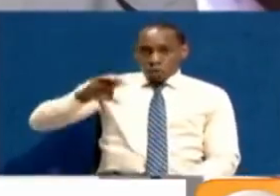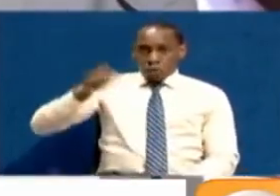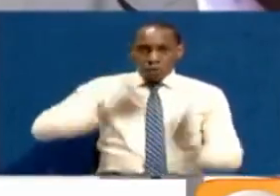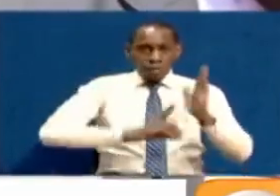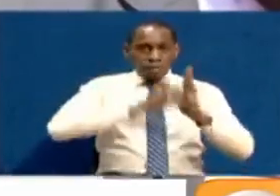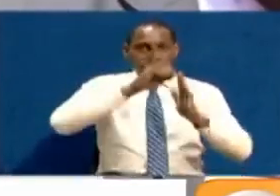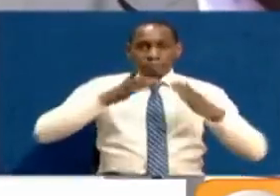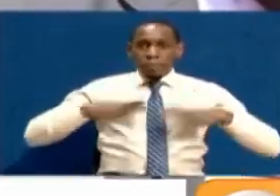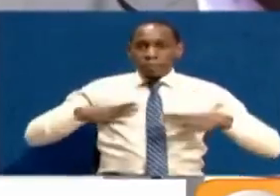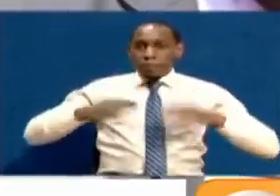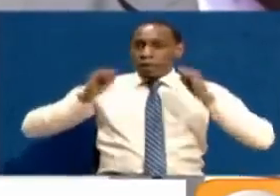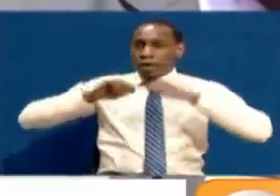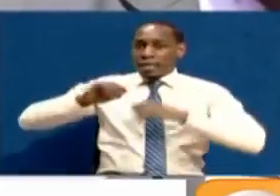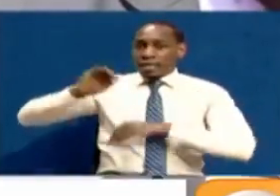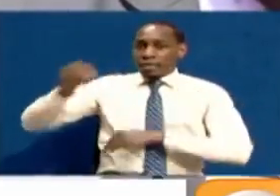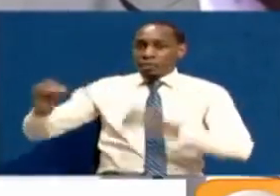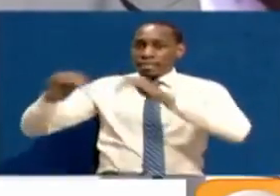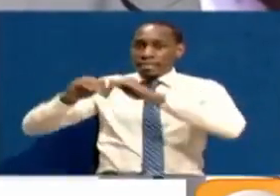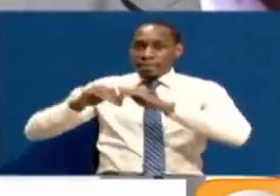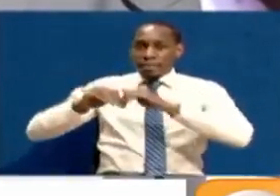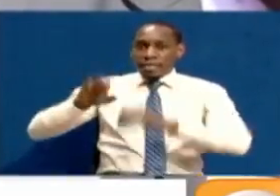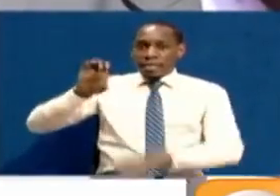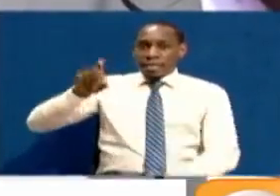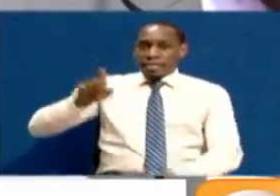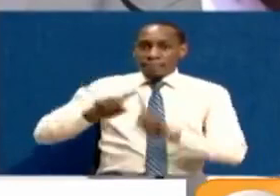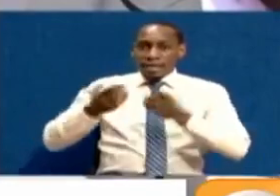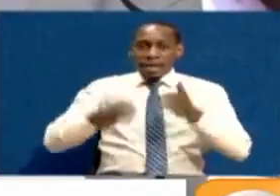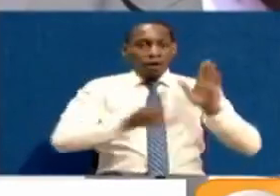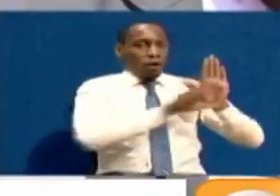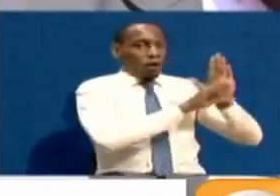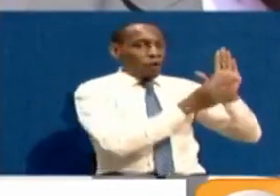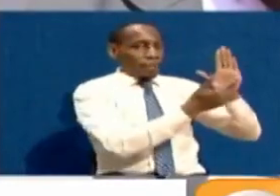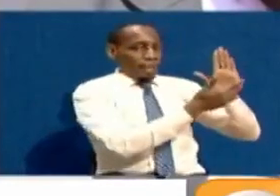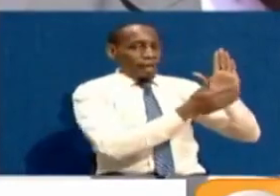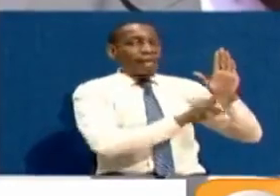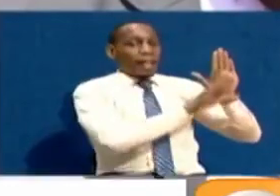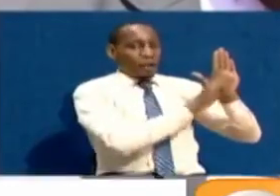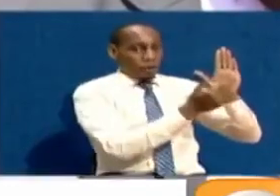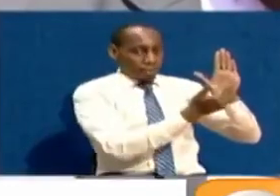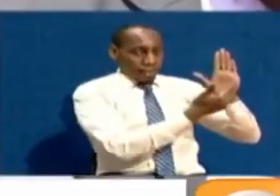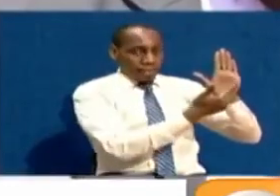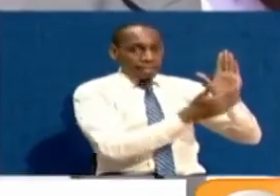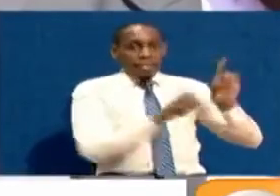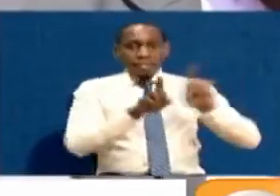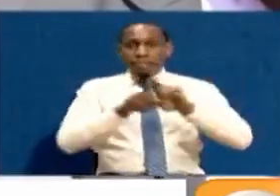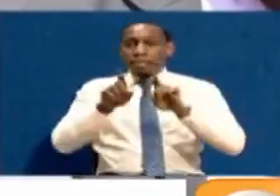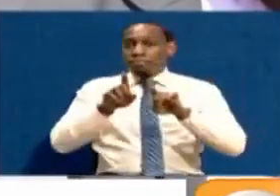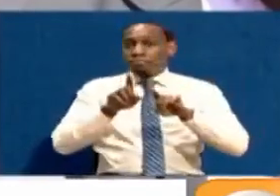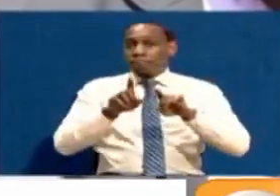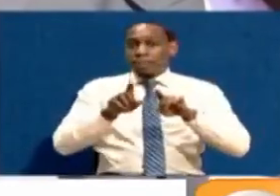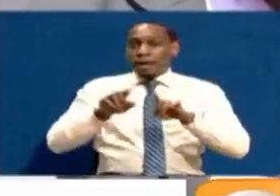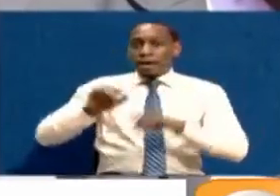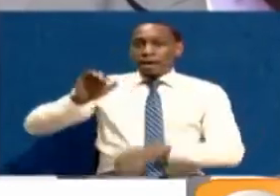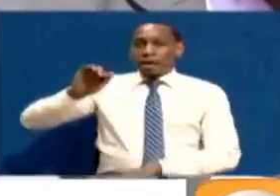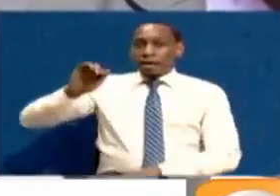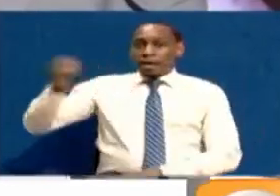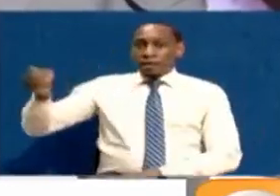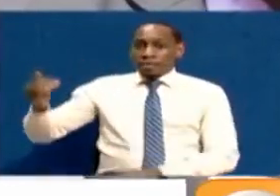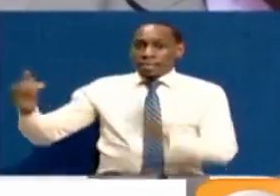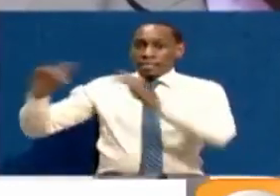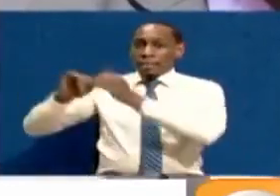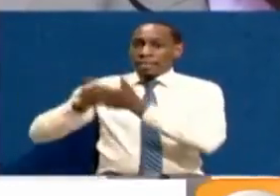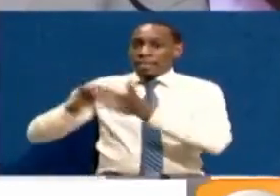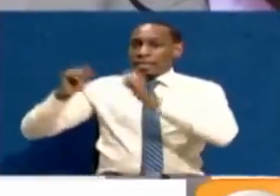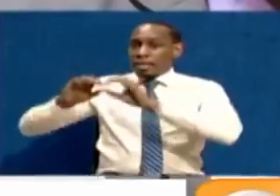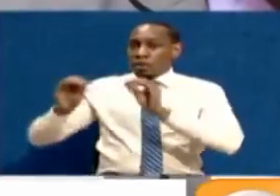kuenewa na katikati ya assembly na executive, lakini saizi itakua kisheria, itakua kisheria. Ili hata mukiwa na mabunge ya ugatuzi ambao